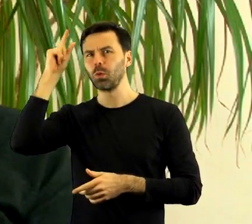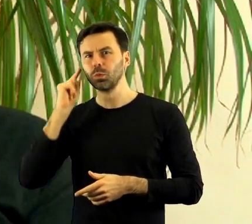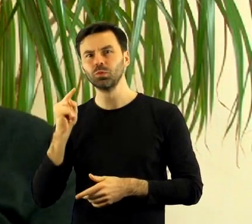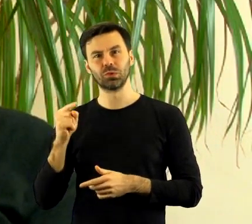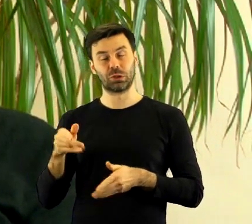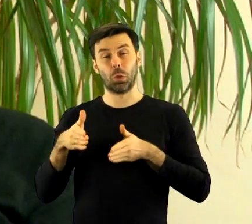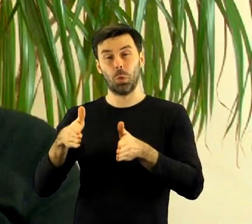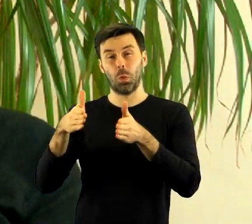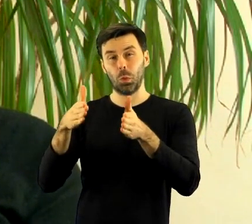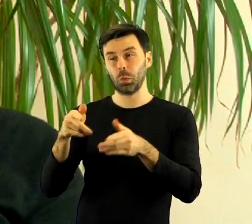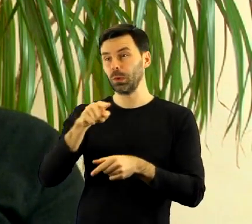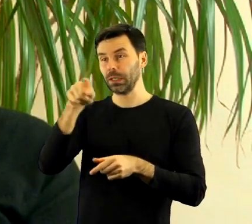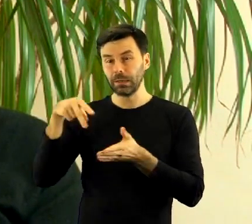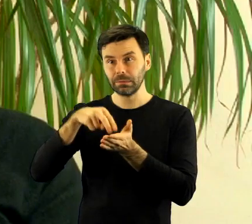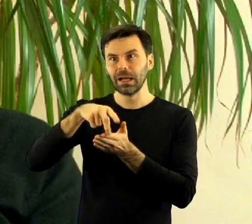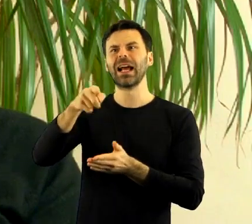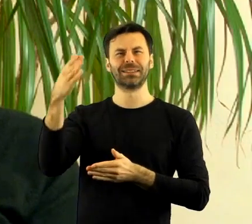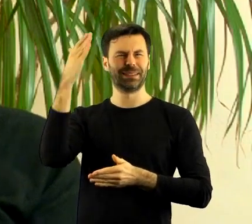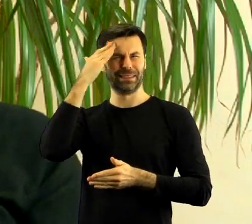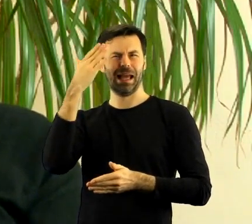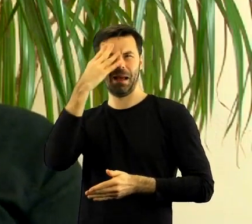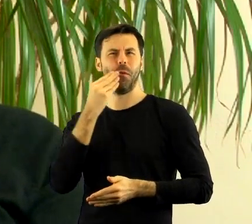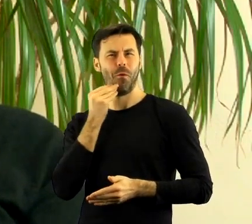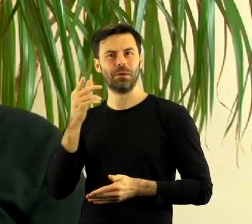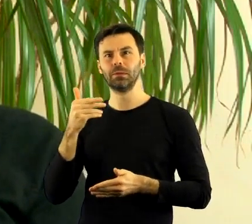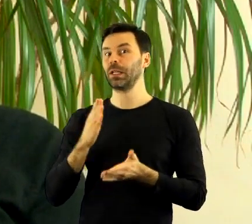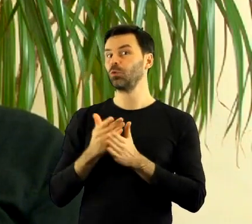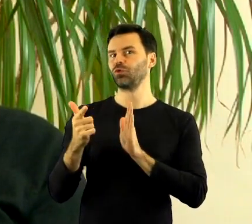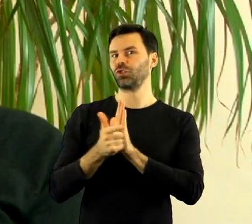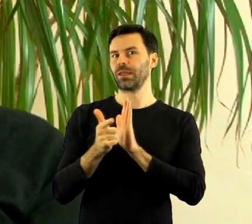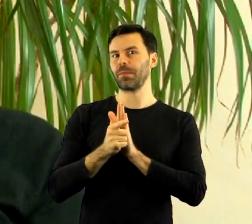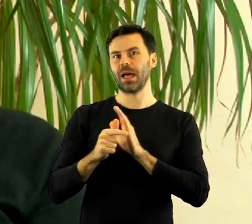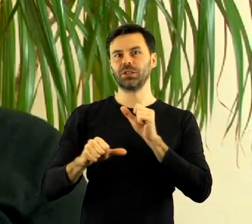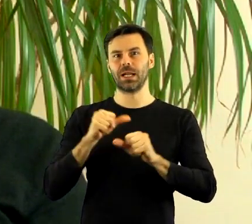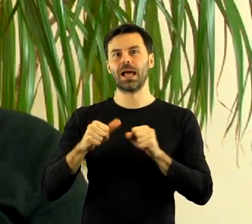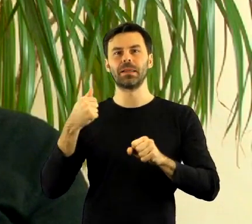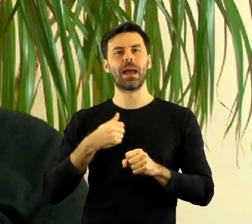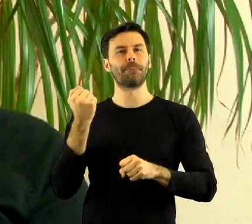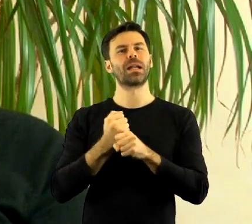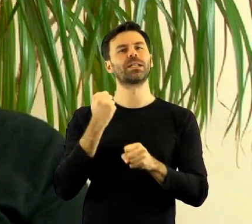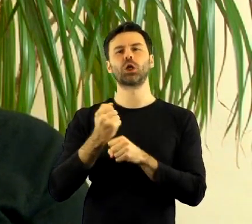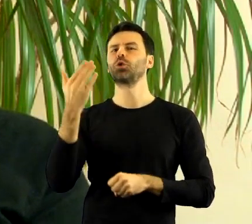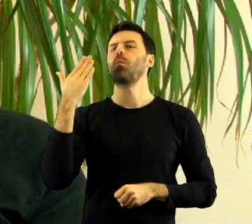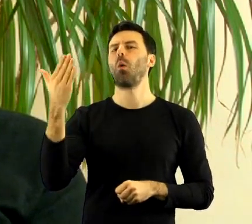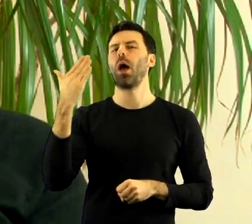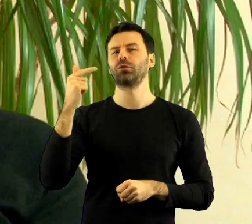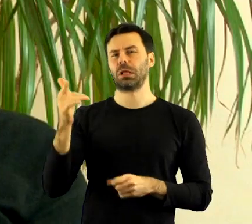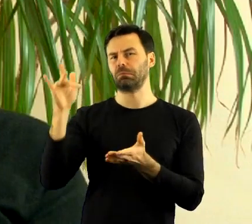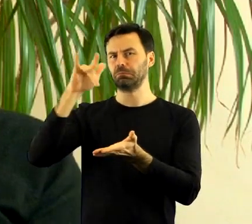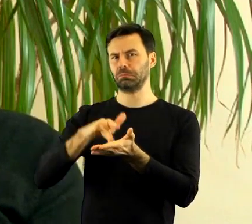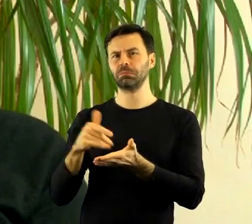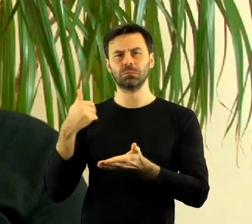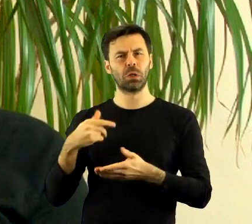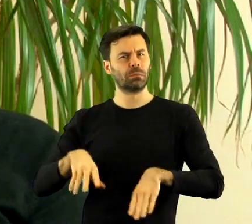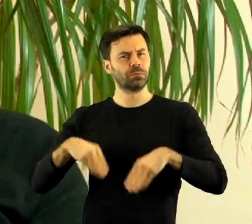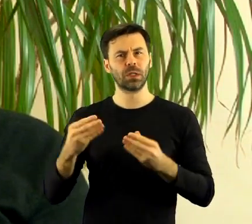bardzo szybko rozpoznaje się na ulicach. Od 17 lat jestem społecznikiem w tej miejscowości. Zaczynałam w